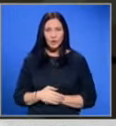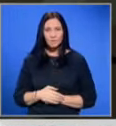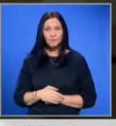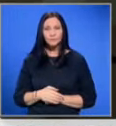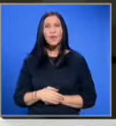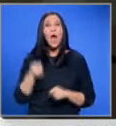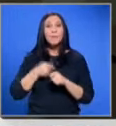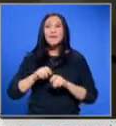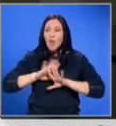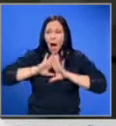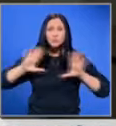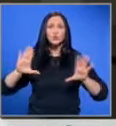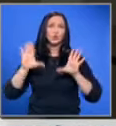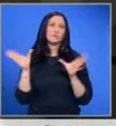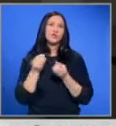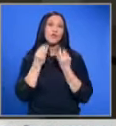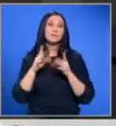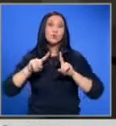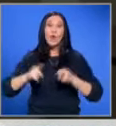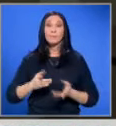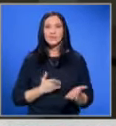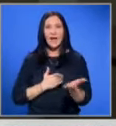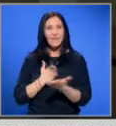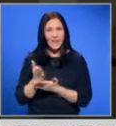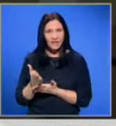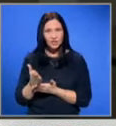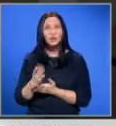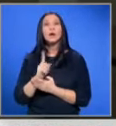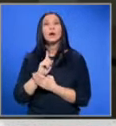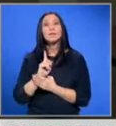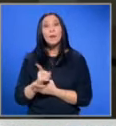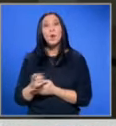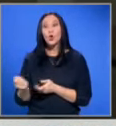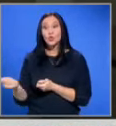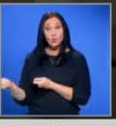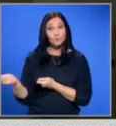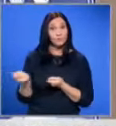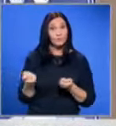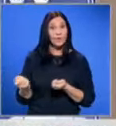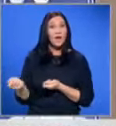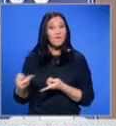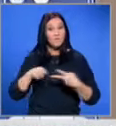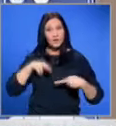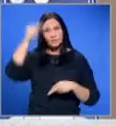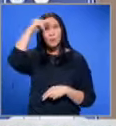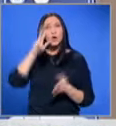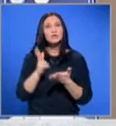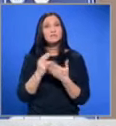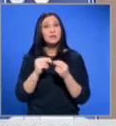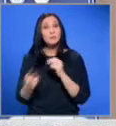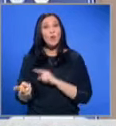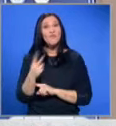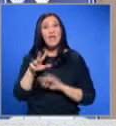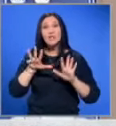правят абсолютно всичко възможно по най-бързия начин да могат да го докарат в България. 18 април